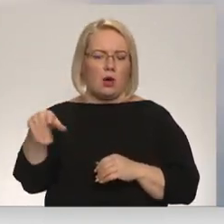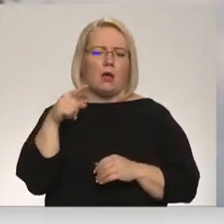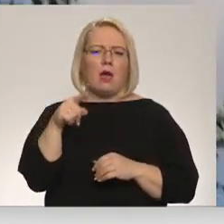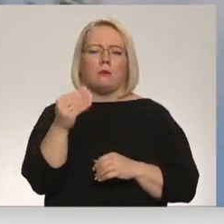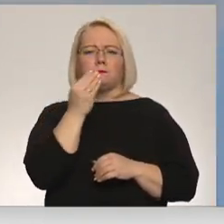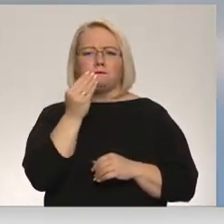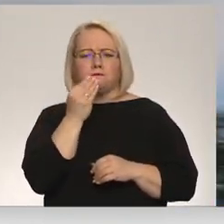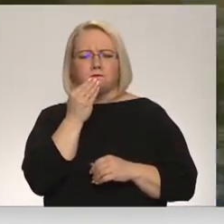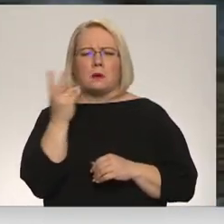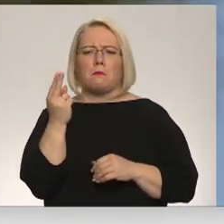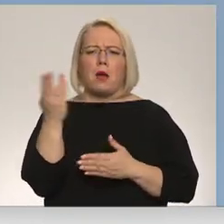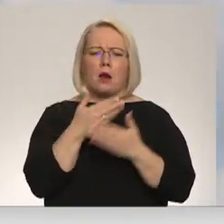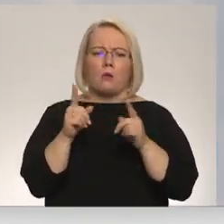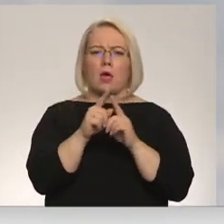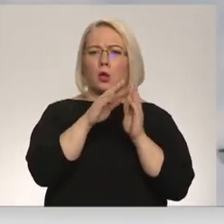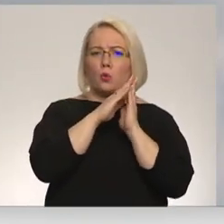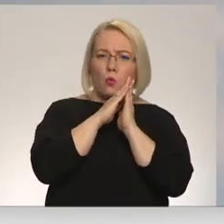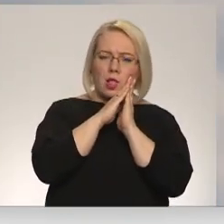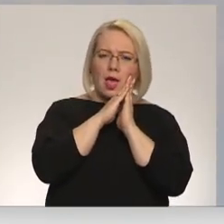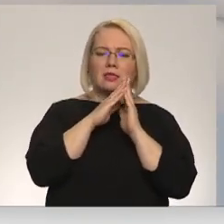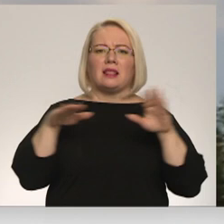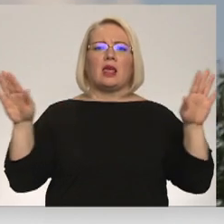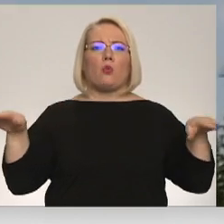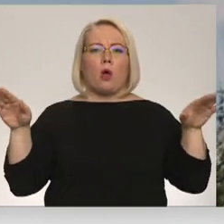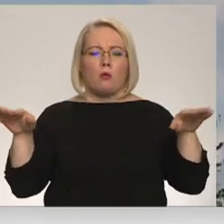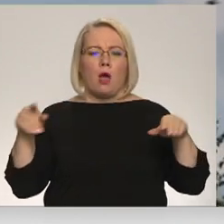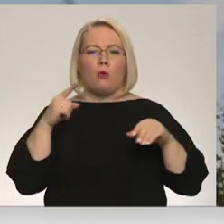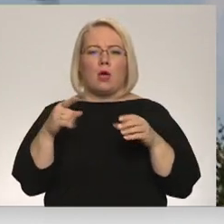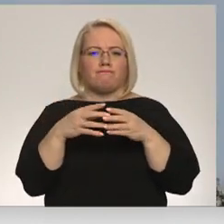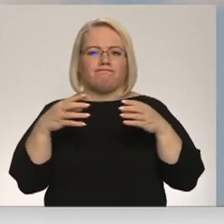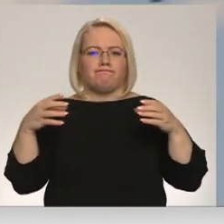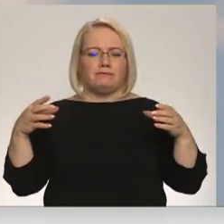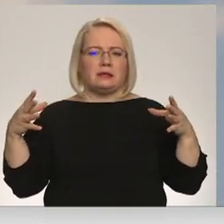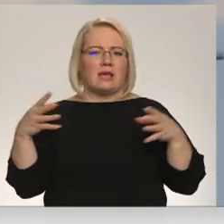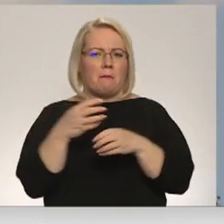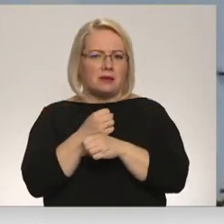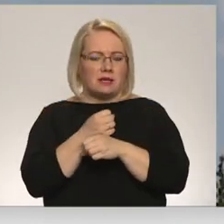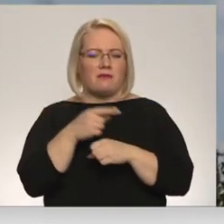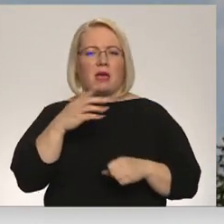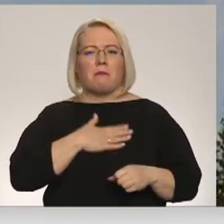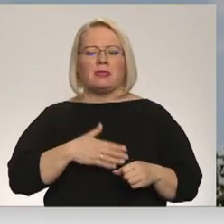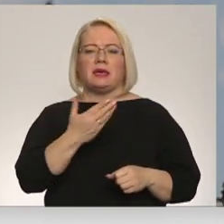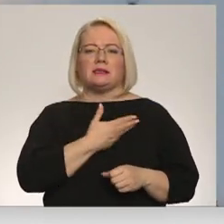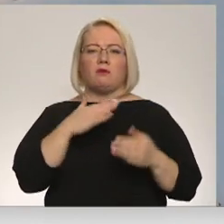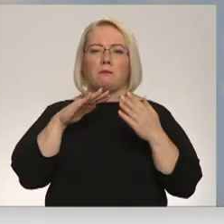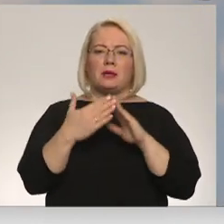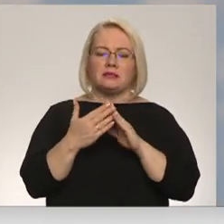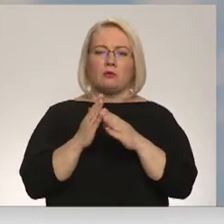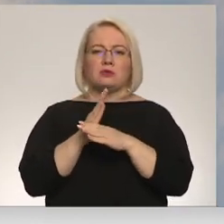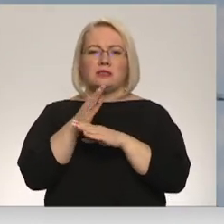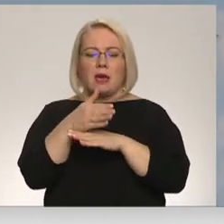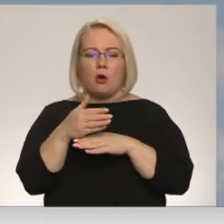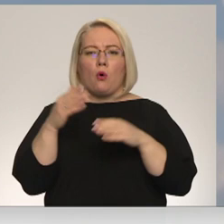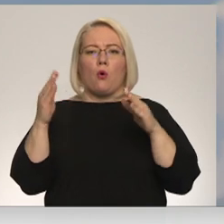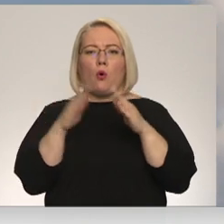pāroties, gan arī gulēt. Diemžēl to populācija Eiropā mazinās. Tā patīk dzīvot pilsētās un ciemos, līgsts veidojot māju